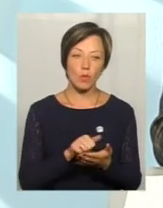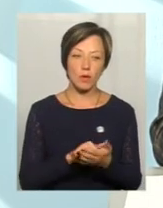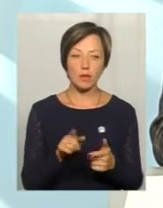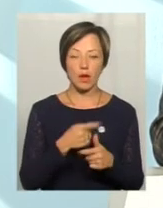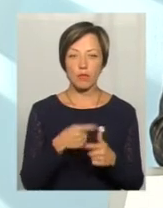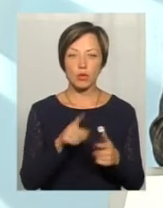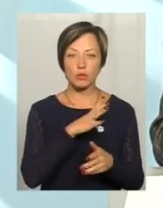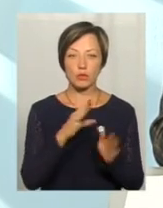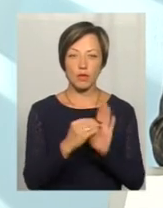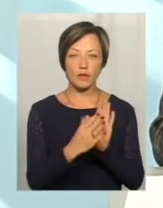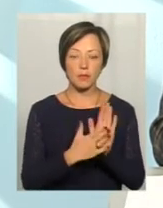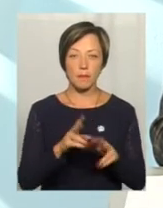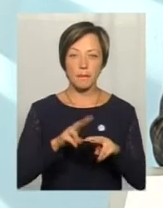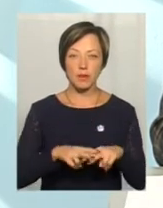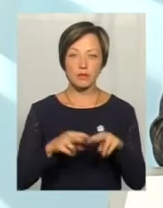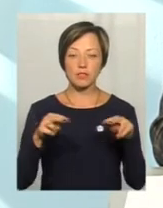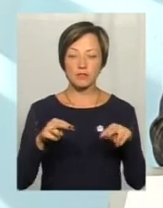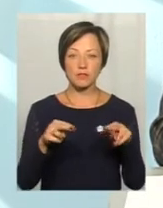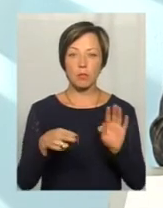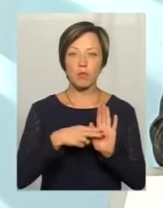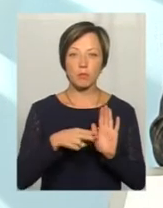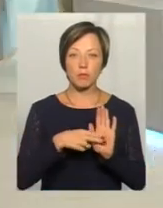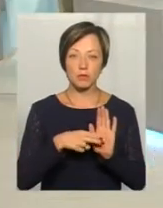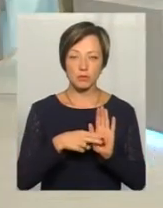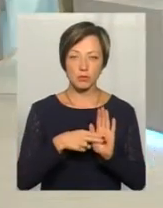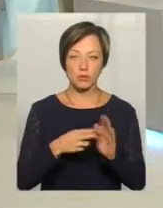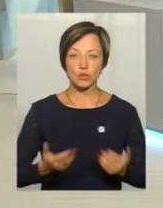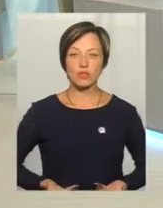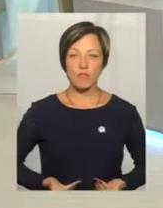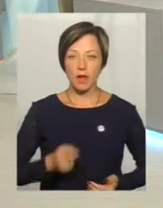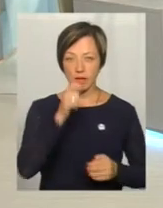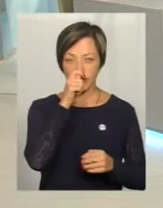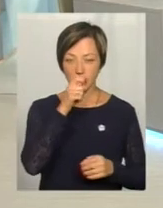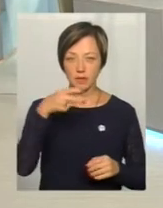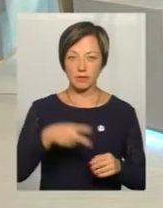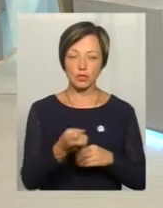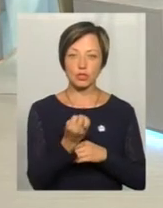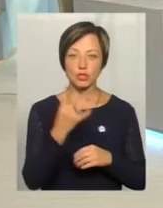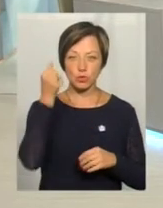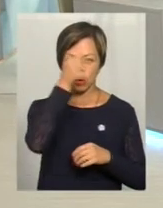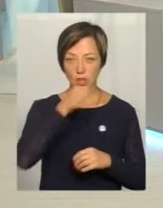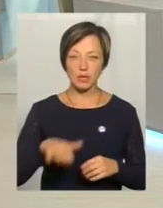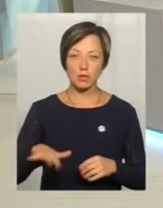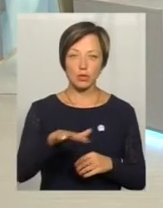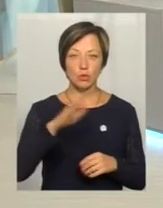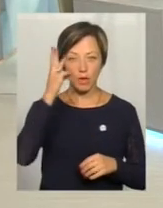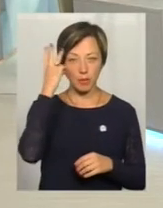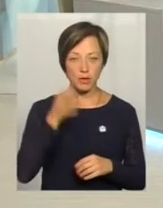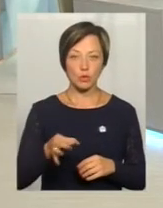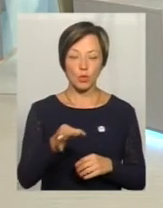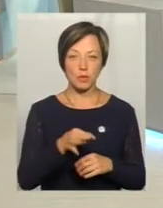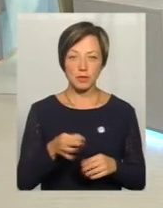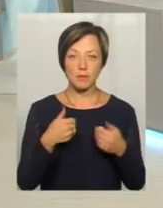було відмітки в паспорті, яка засвідчує проживання на квітень 2014 року на території Хмельницької області.